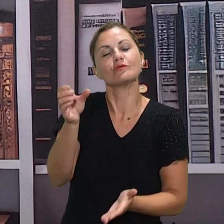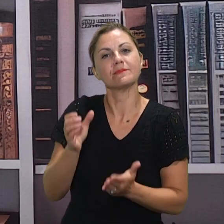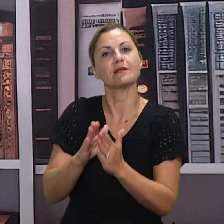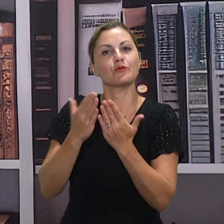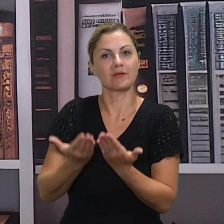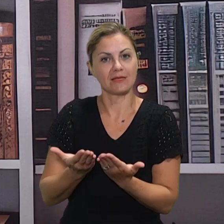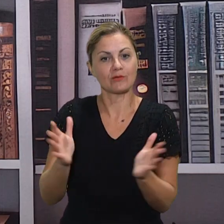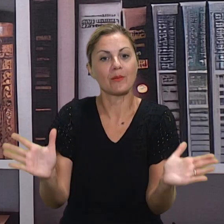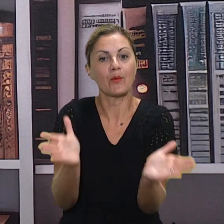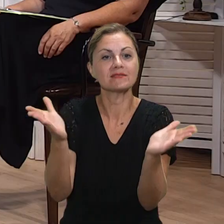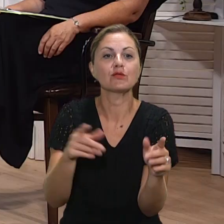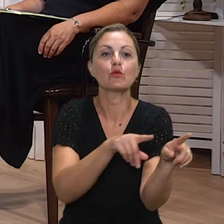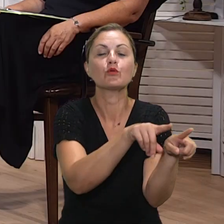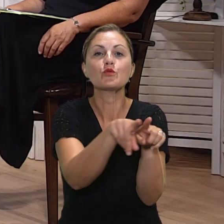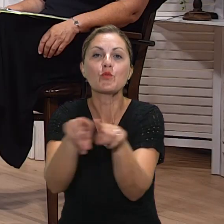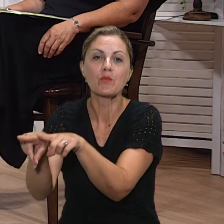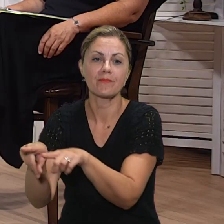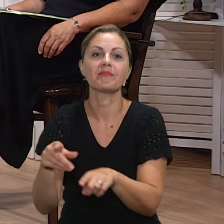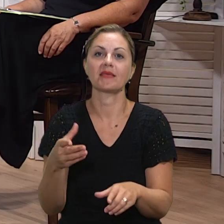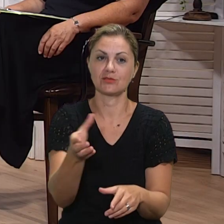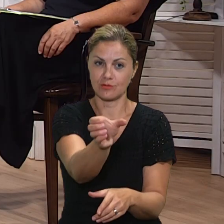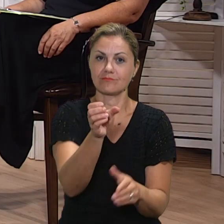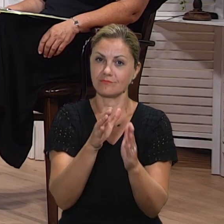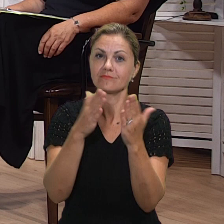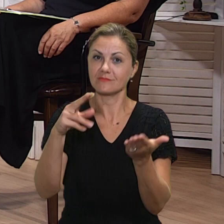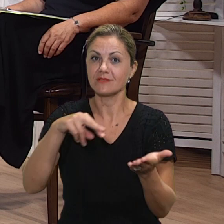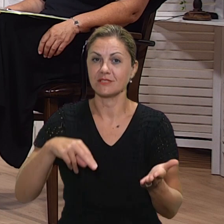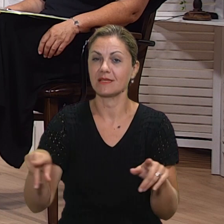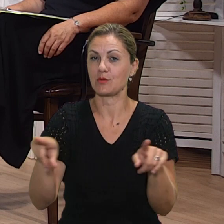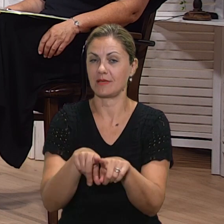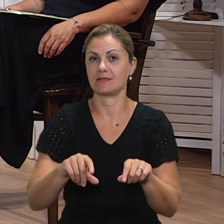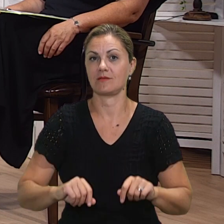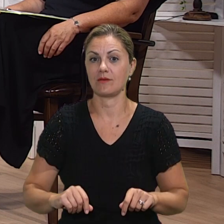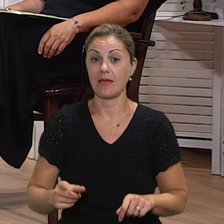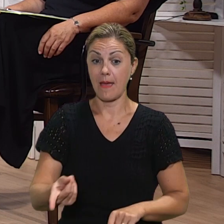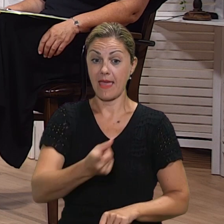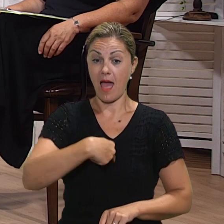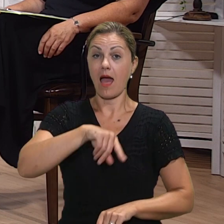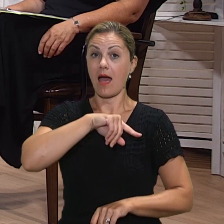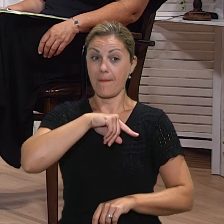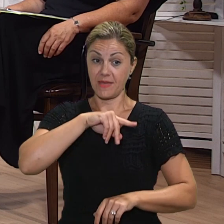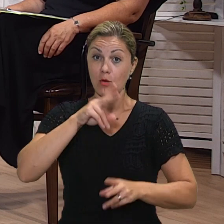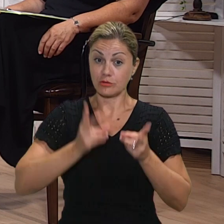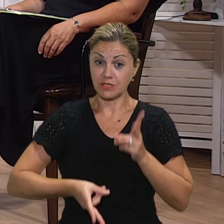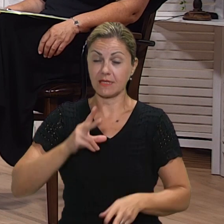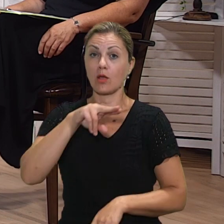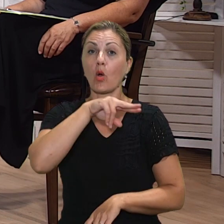knjigu i pročitaju je. Opet kažem, naučitelju je jedna velika odgovornost